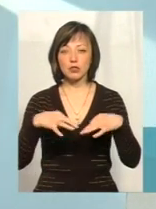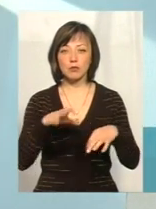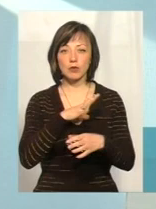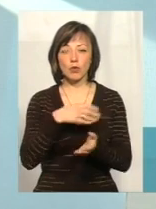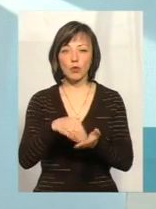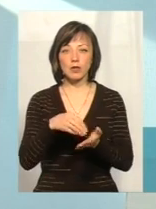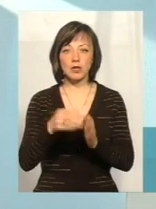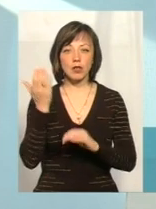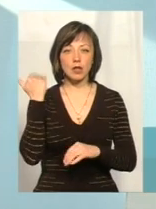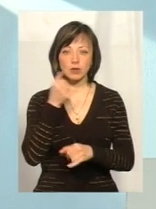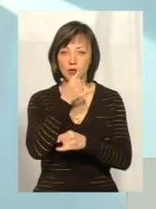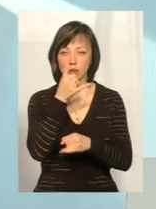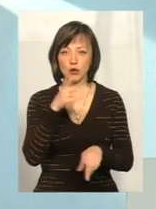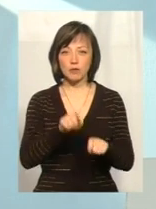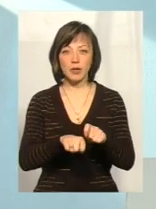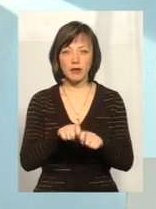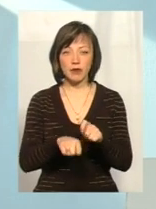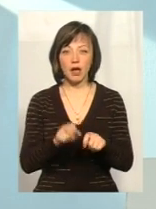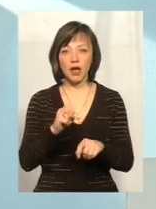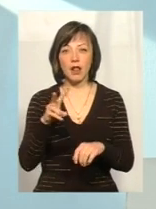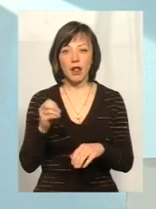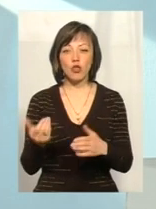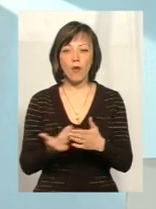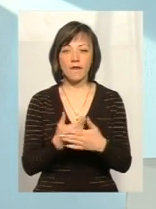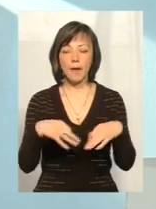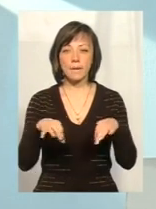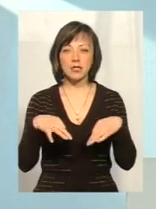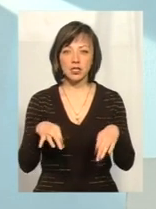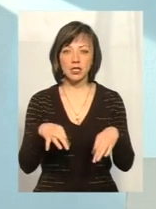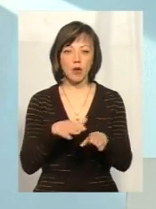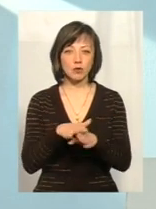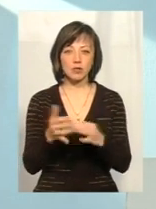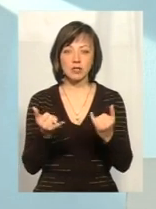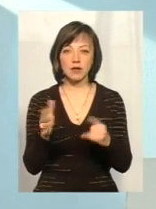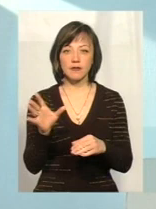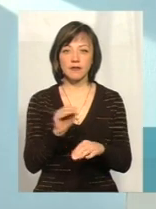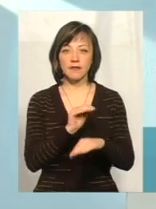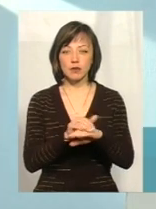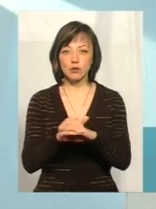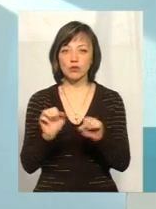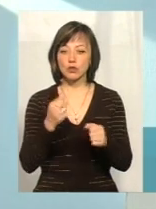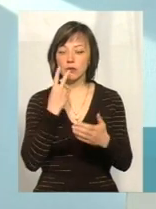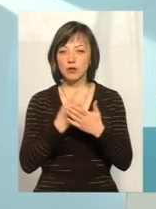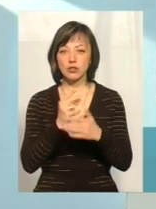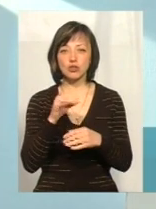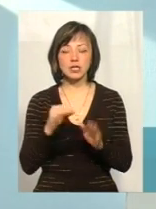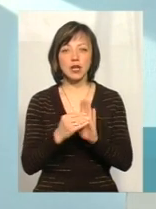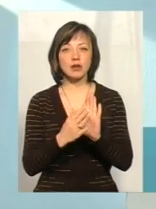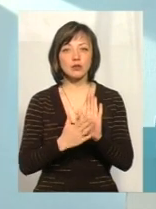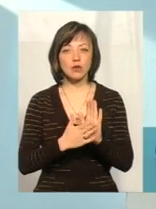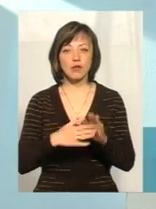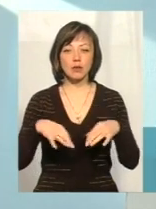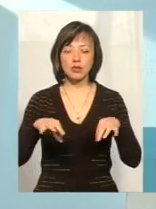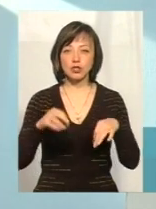куплені раніше, ми не можемо перевірити, але нові машини абсолютно зараз всі фіксуються, і можна подивитися, чи зареєстрована